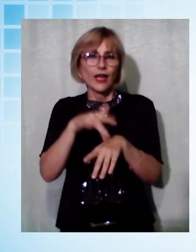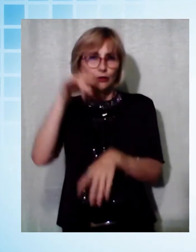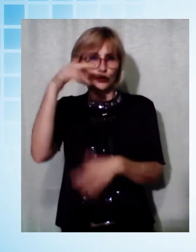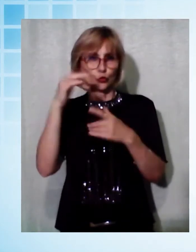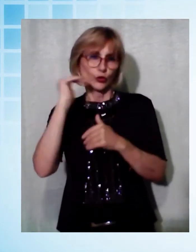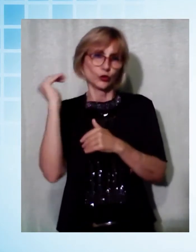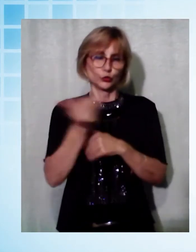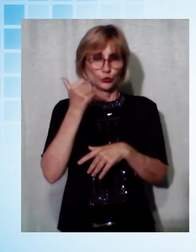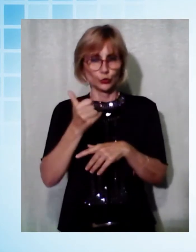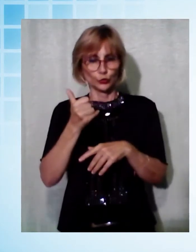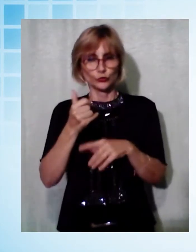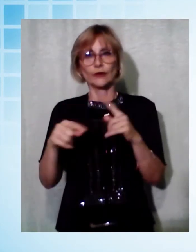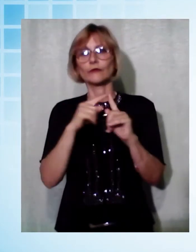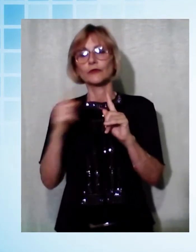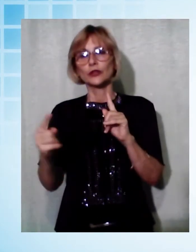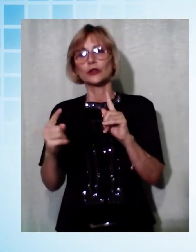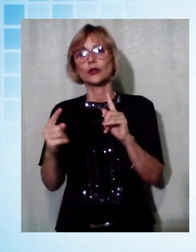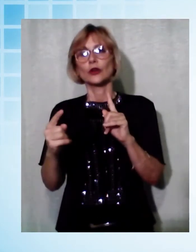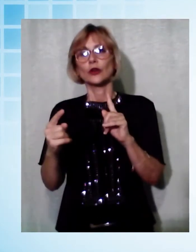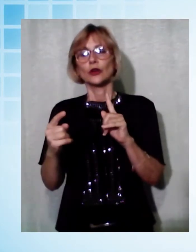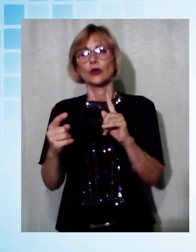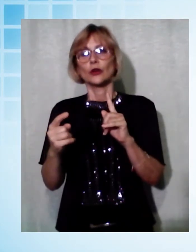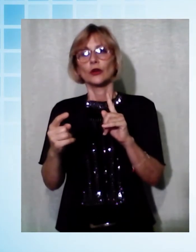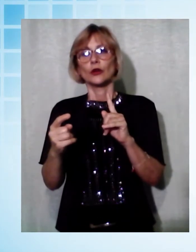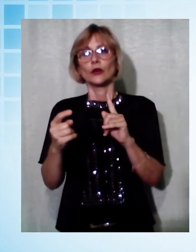Lucca del 1800 assolutamente da non perdere.